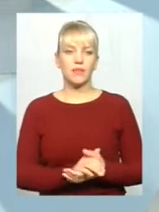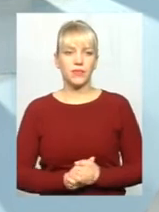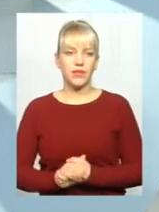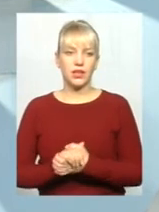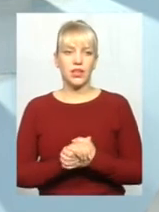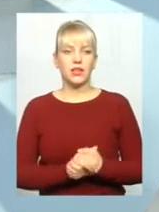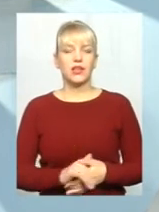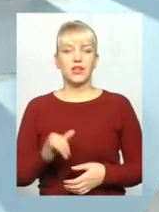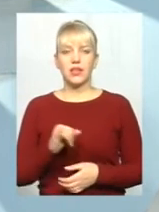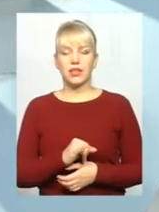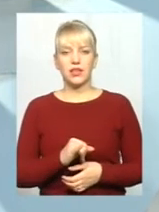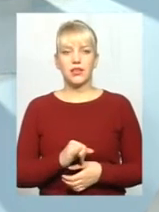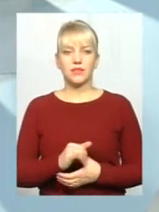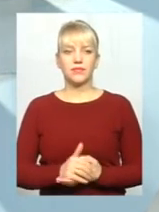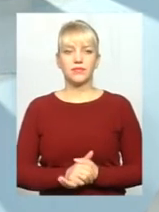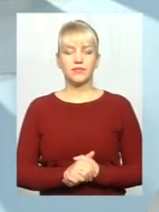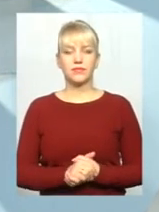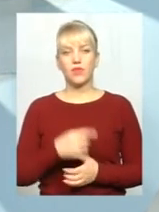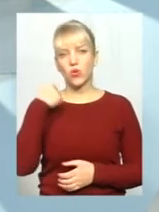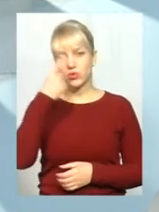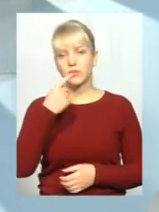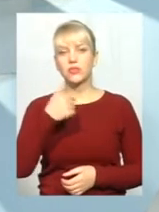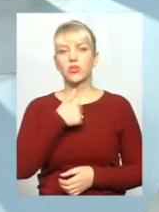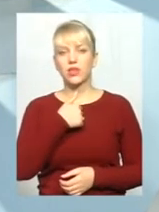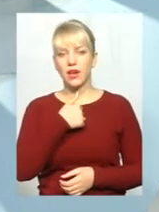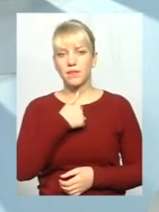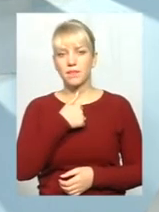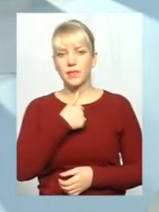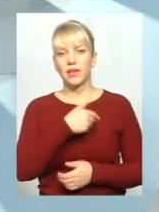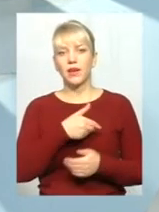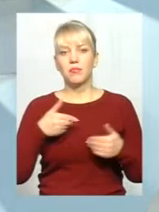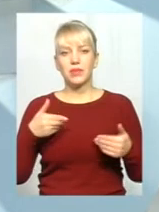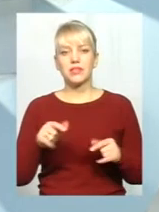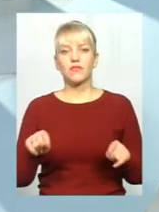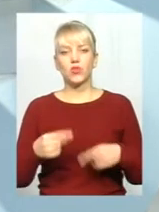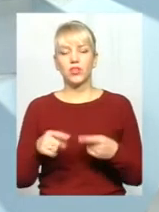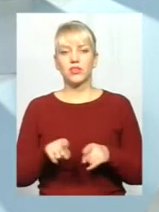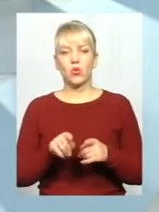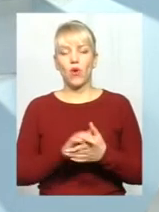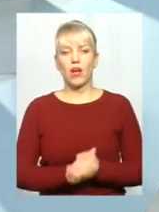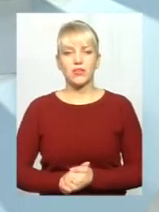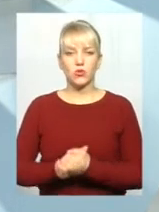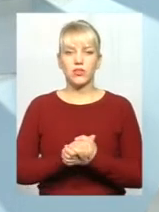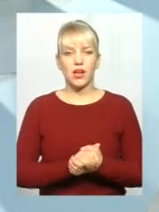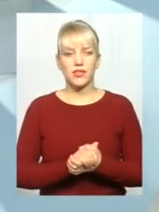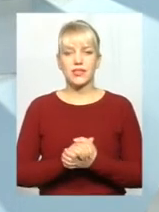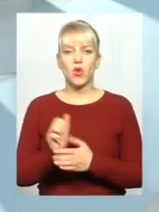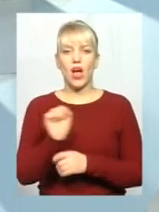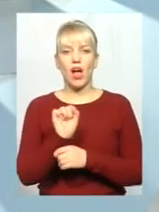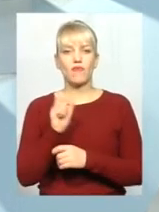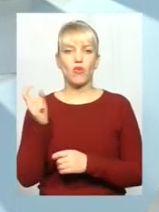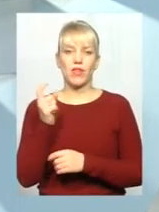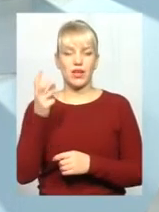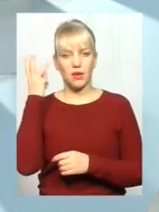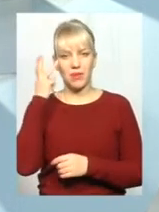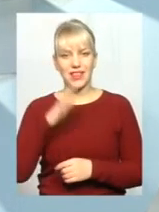і, скажімо так, особисто я, от ми створили таку асоціацію автовласників Хмельниччини.